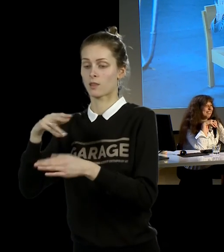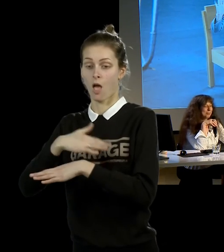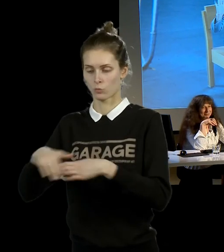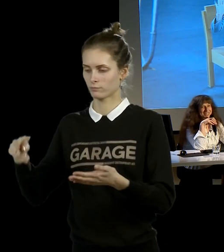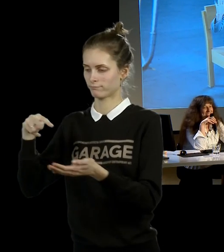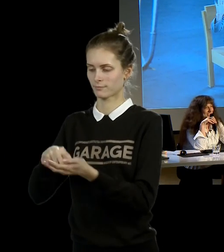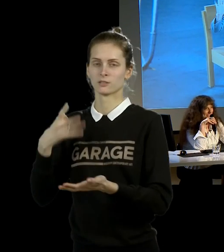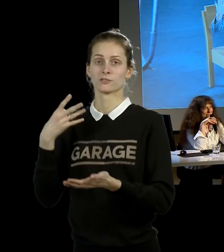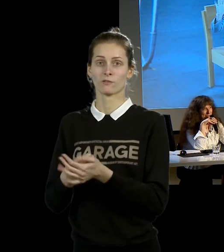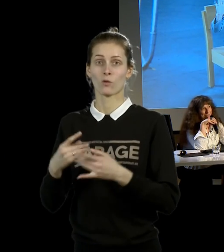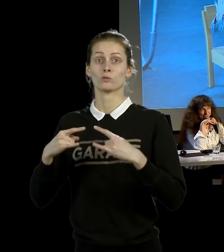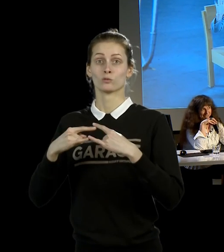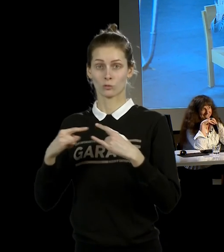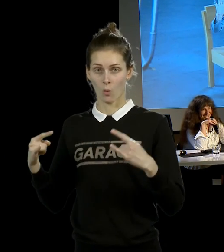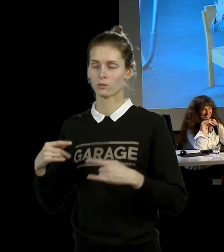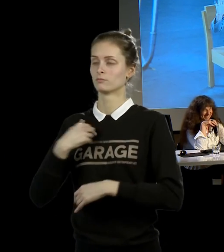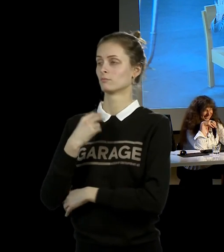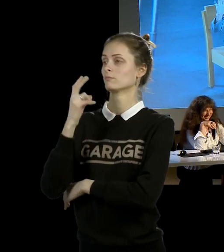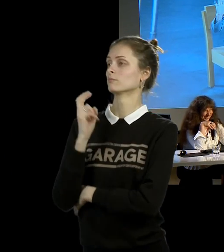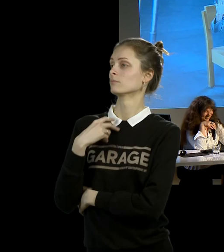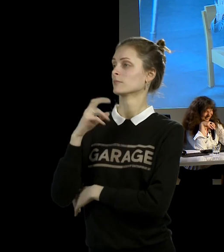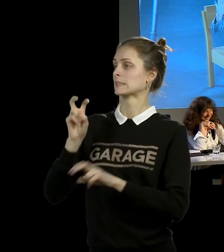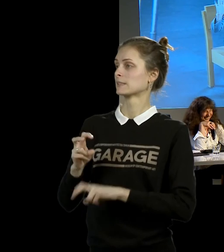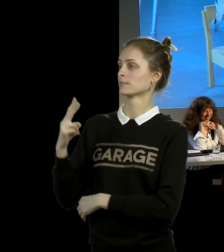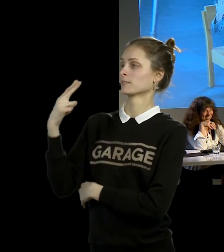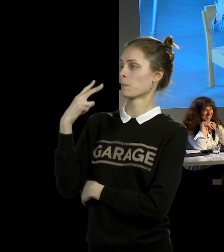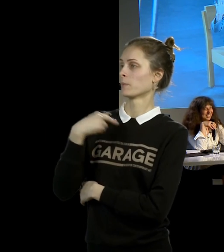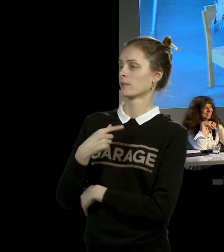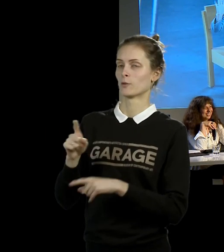И, в общем, конечно, стал звездой, благодаря Марине Абрамовичу.